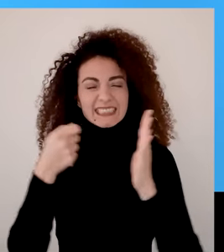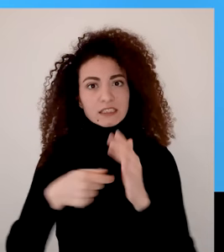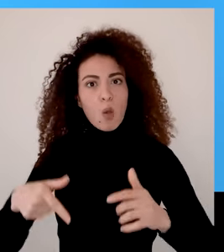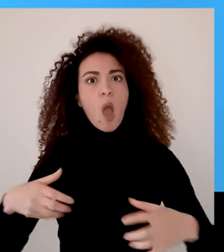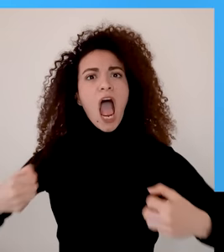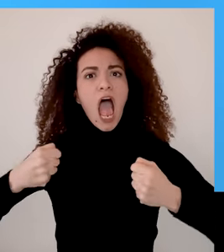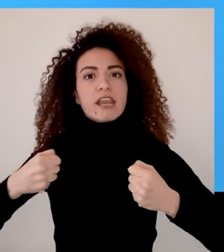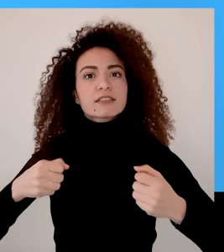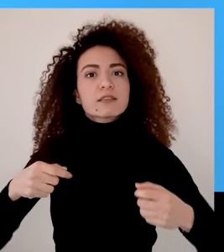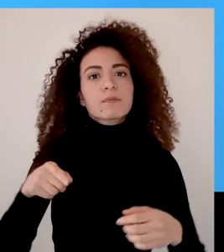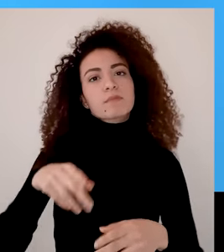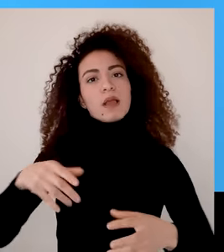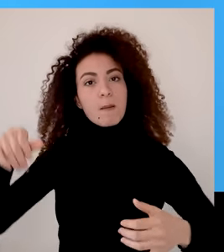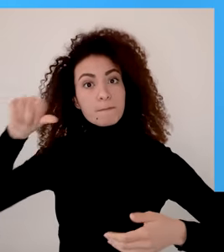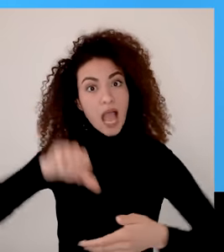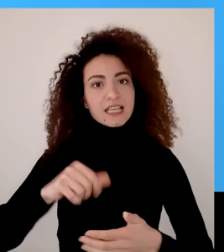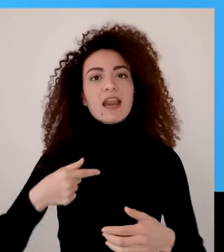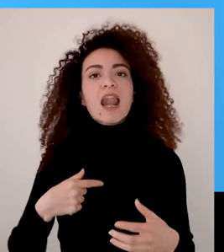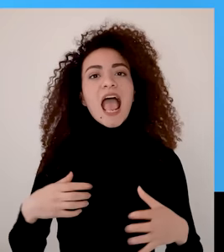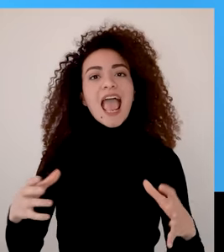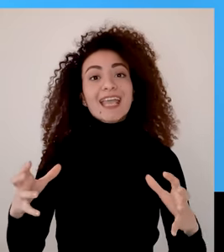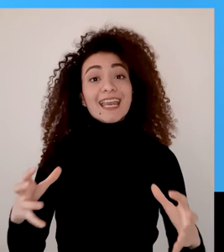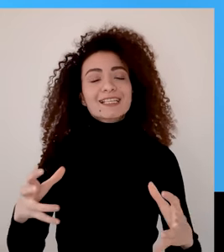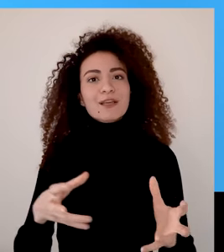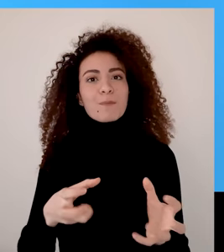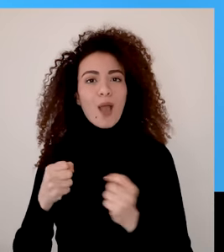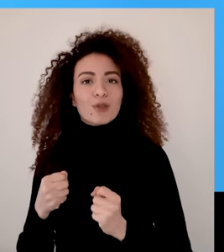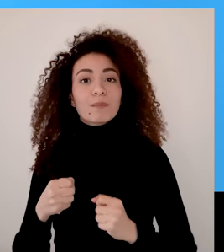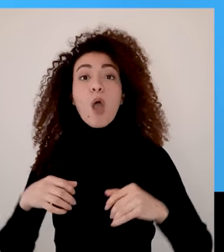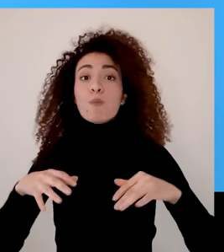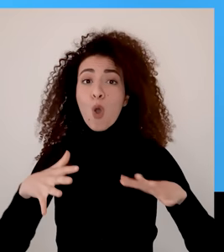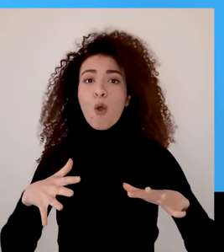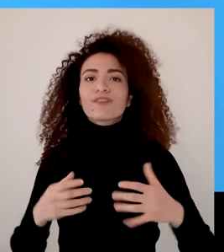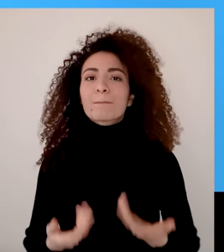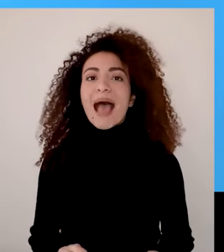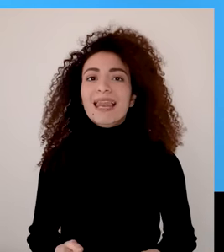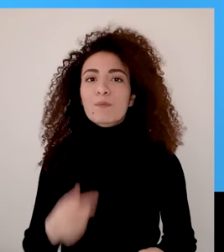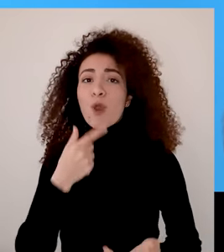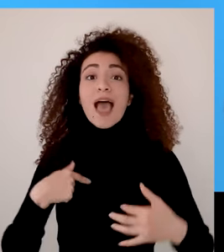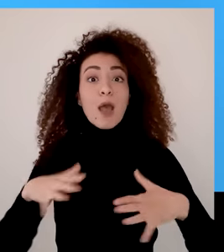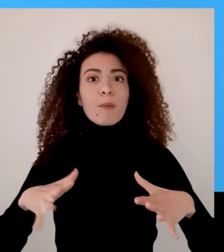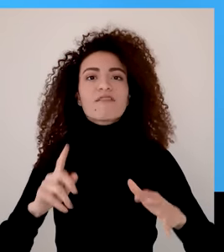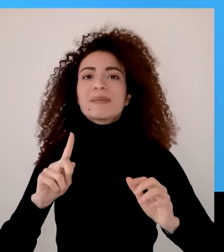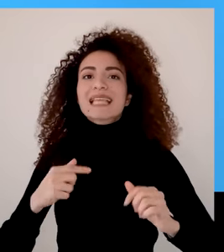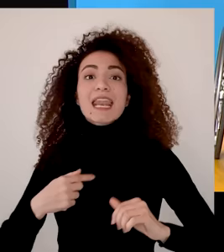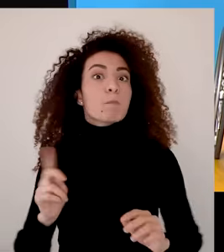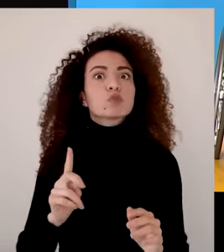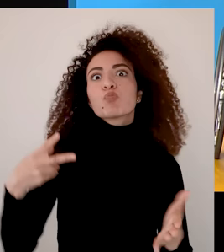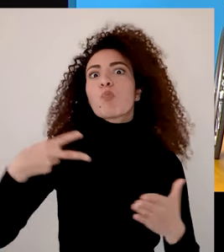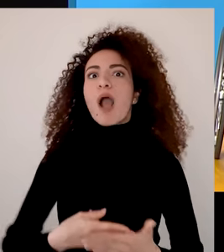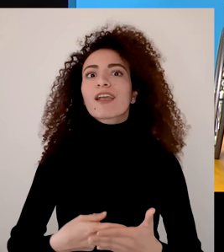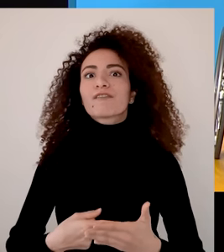بتساعدك على مواجهة وتحدي الحارس يمكن تشعر بالخوف ولكن فيك تقولي لحالك أنا خايفة ولكن رح كمل